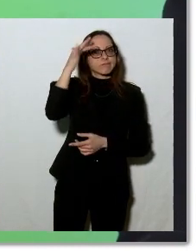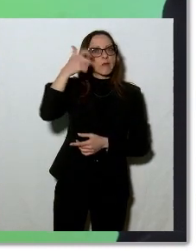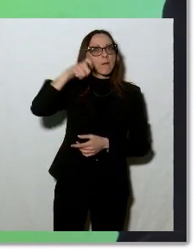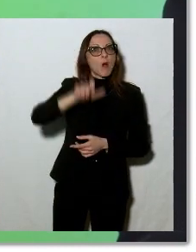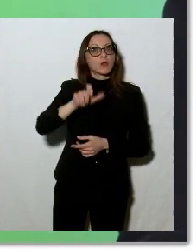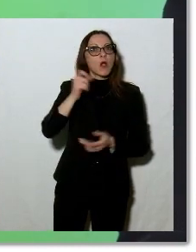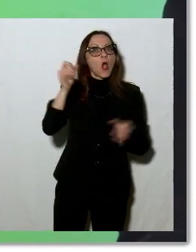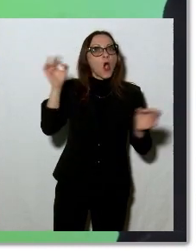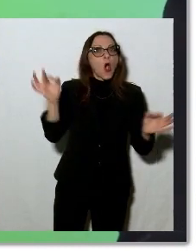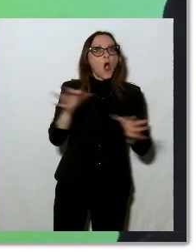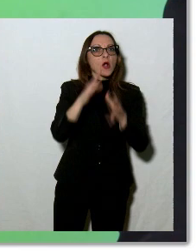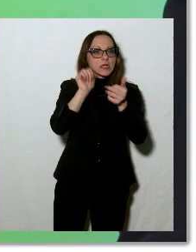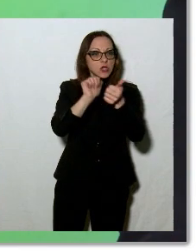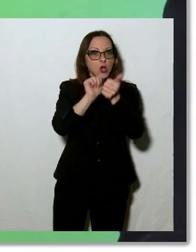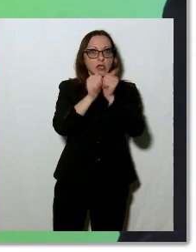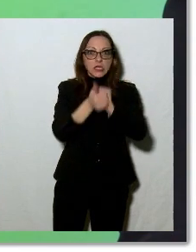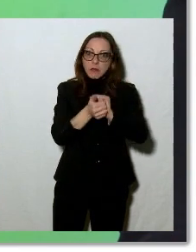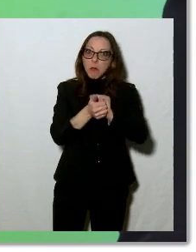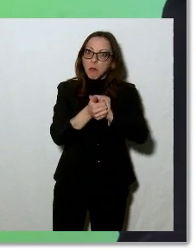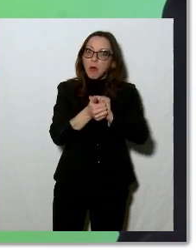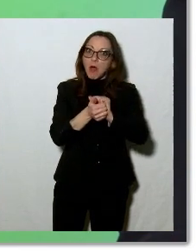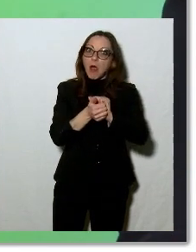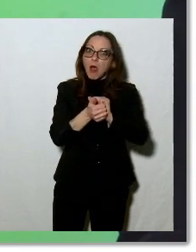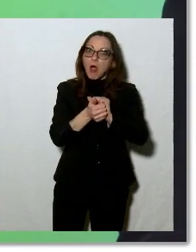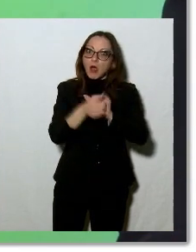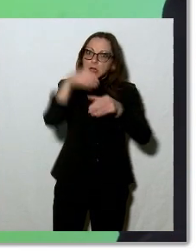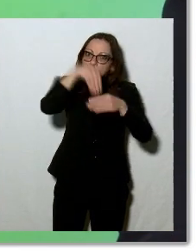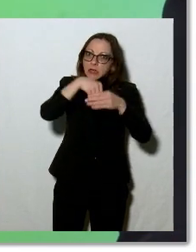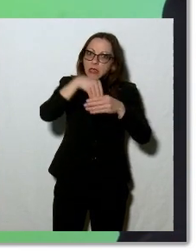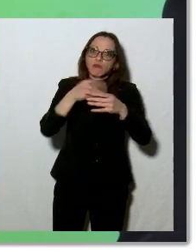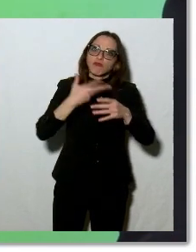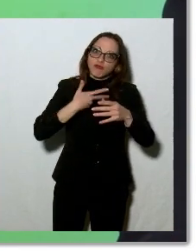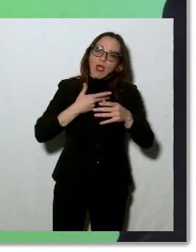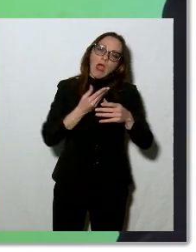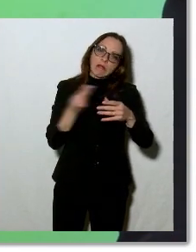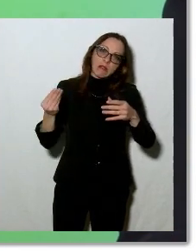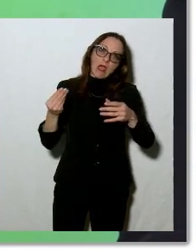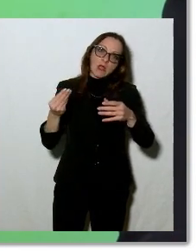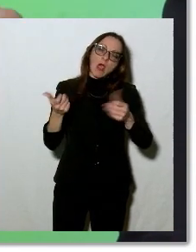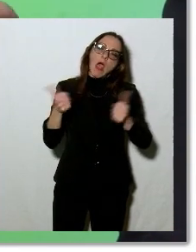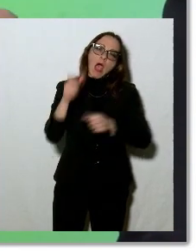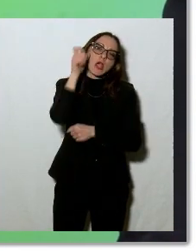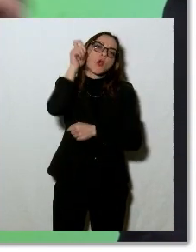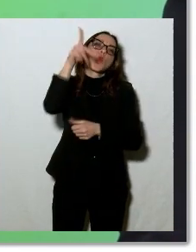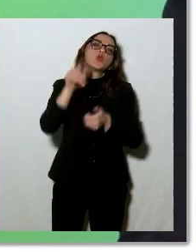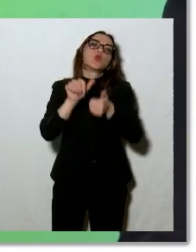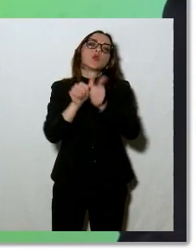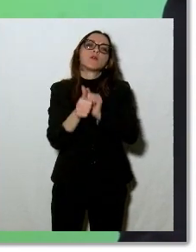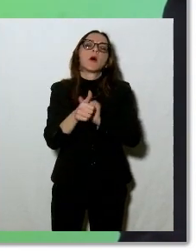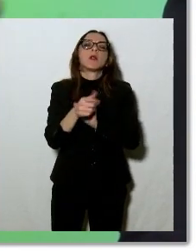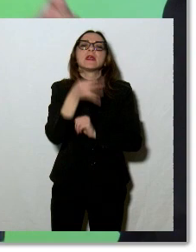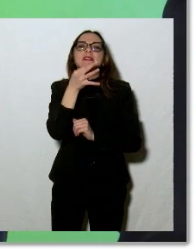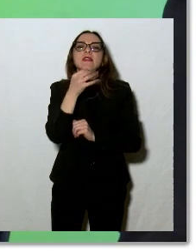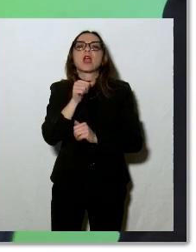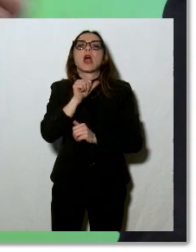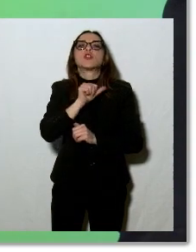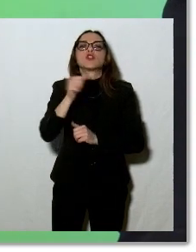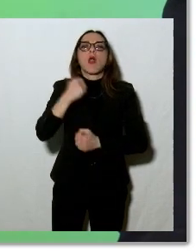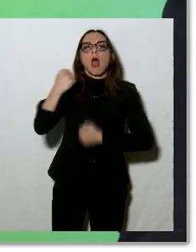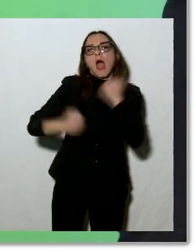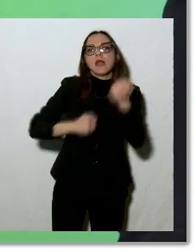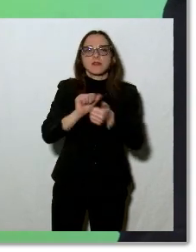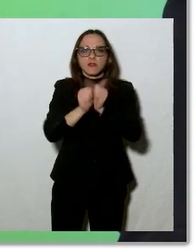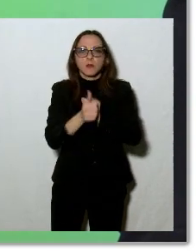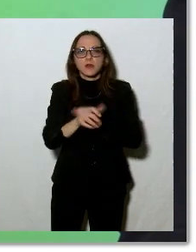opportunità attraverso lo sport e attraverso la cultura dello sport, che non vuol dire solo pratica sportiva, che non vuol dire solo